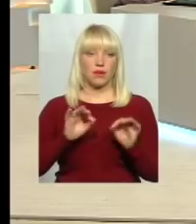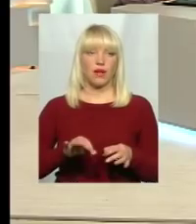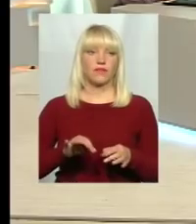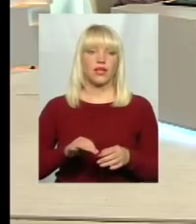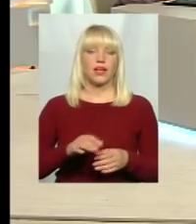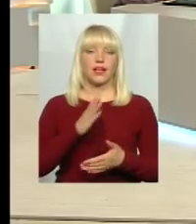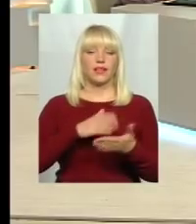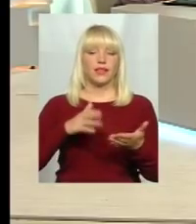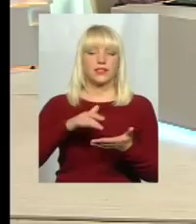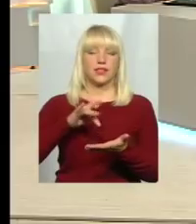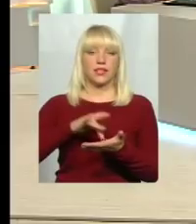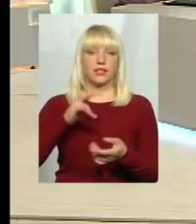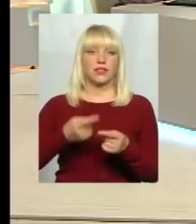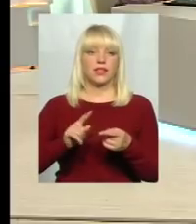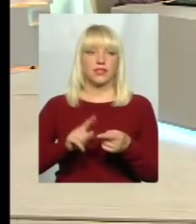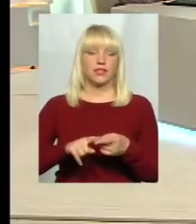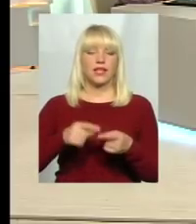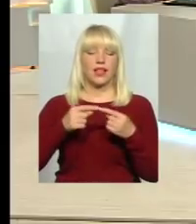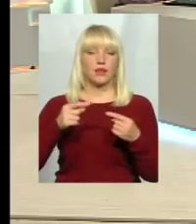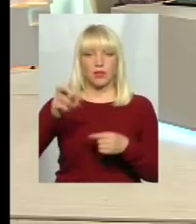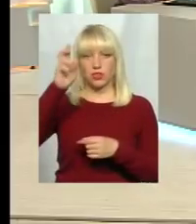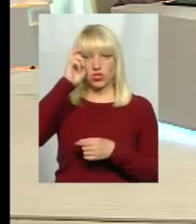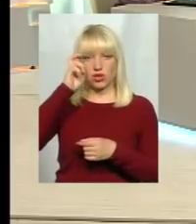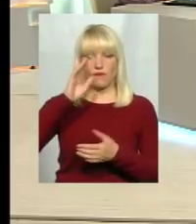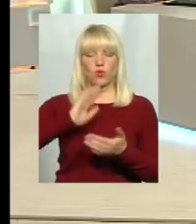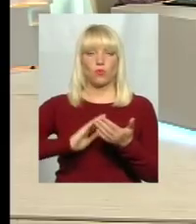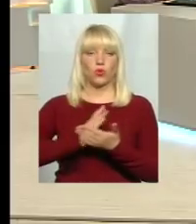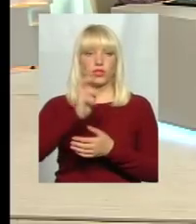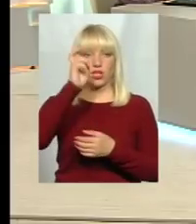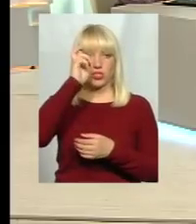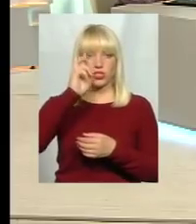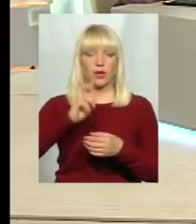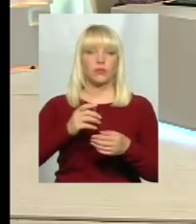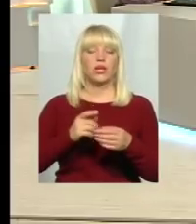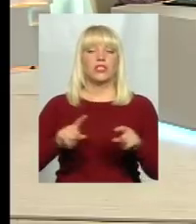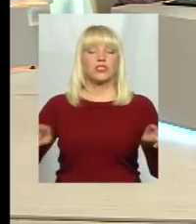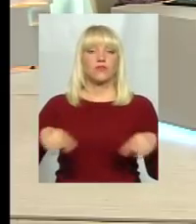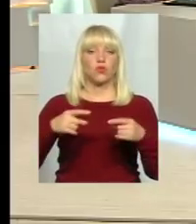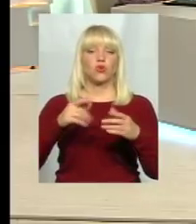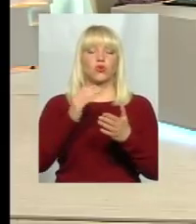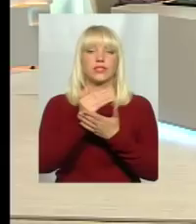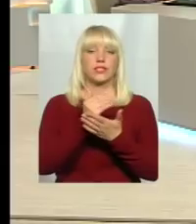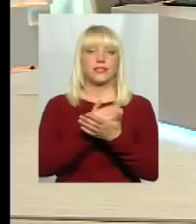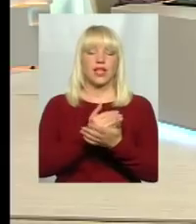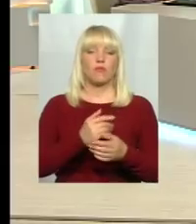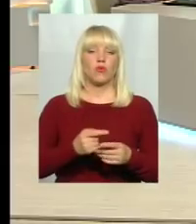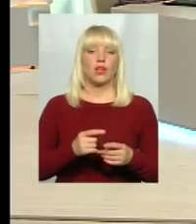Децентралізація – це процес, елемент державної політики. Держава створює систему стимулів, правил.